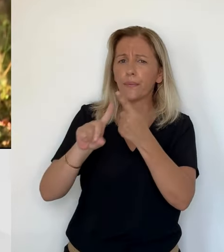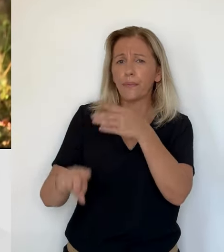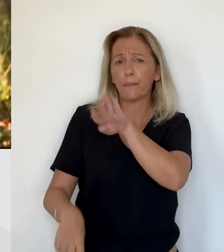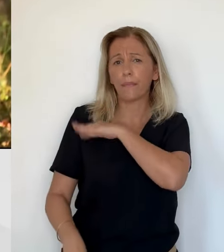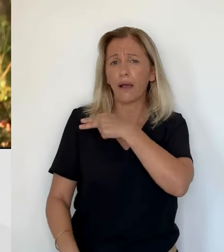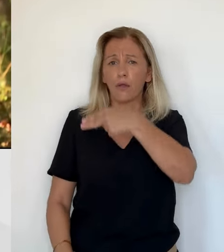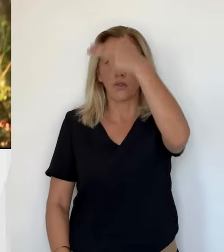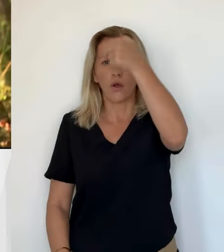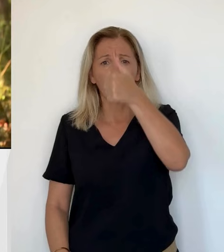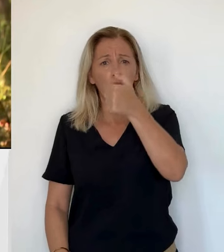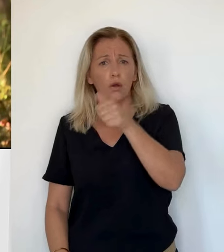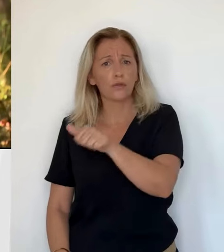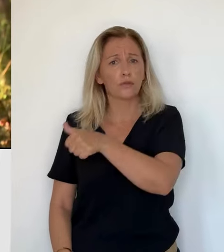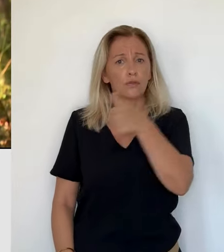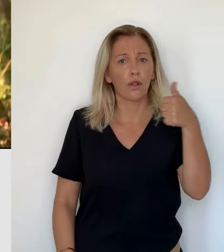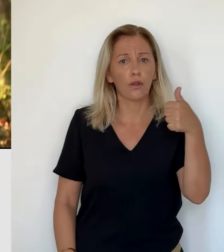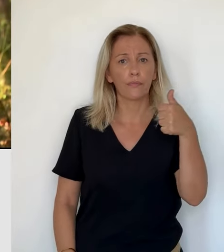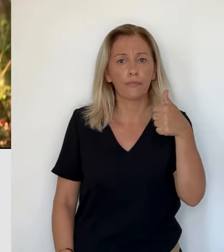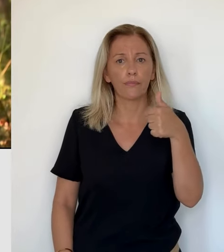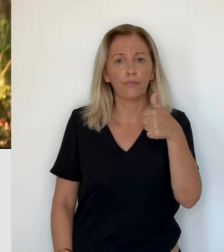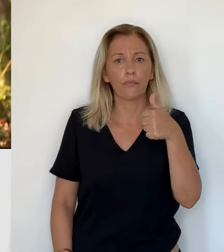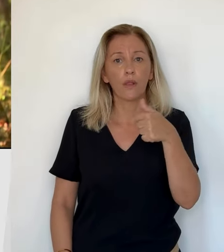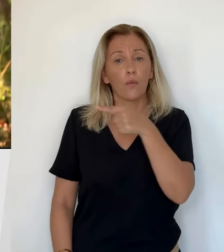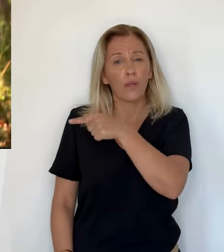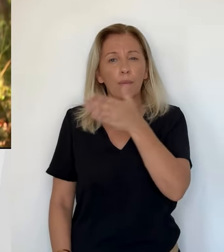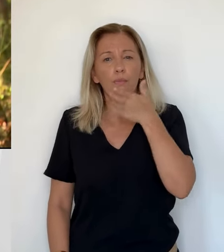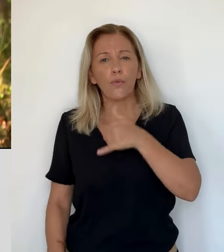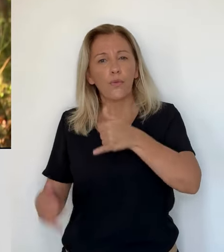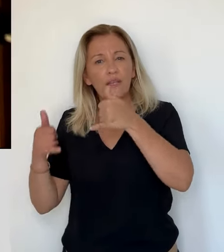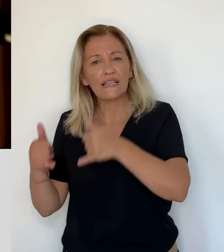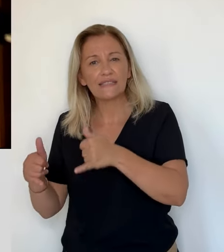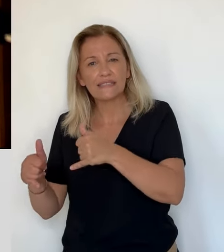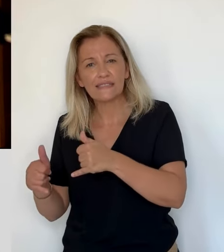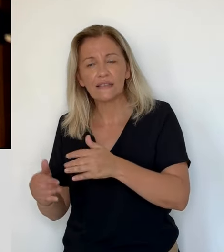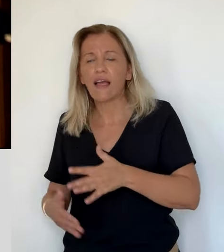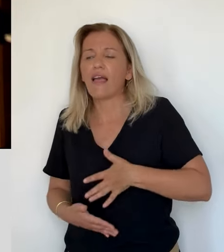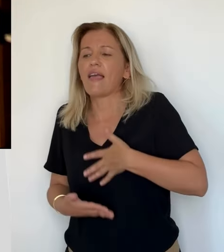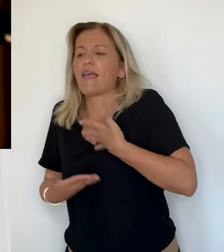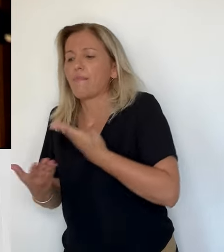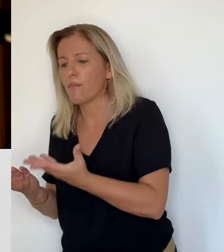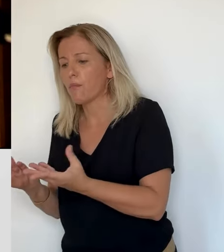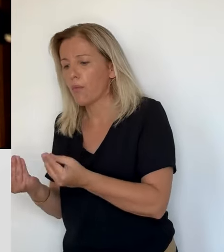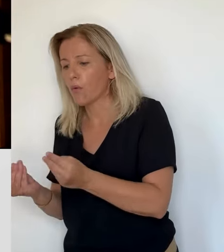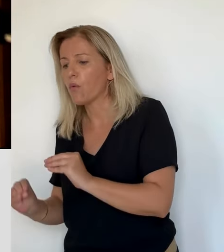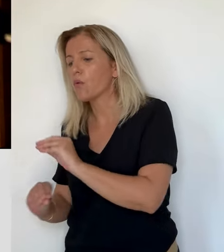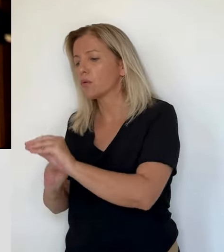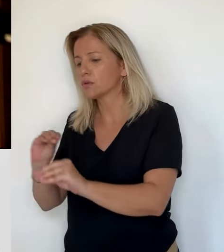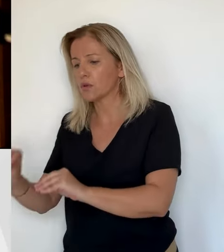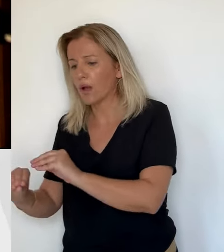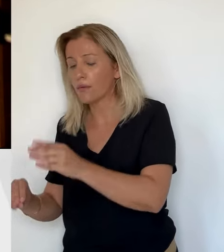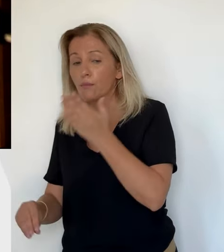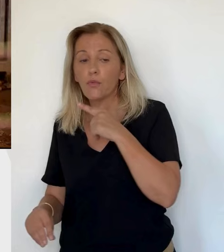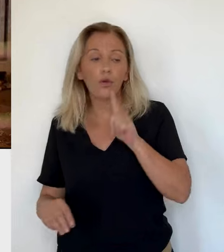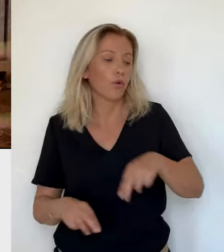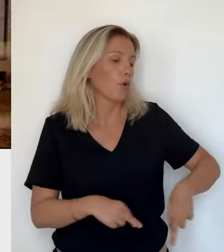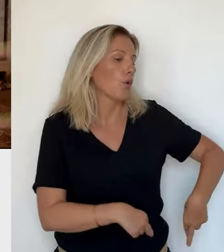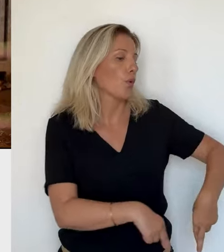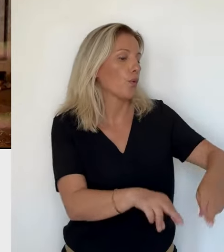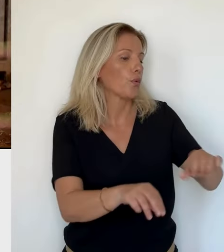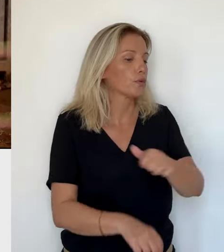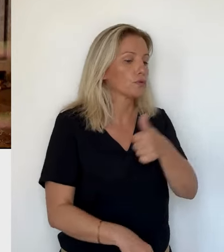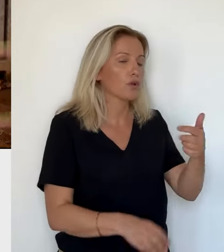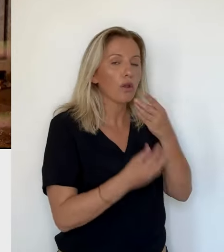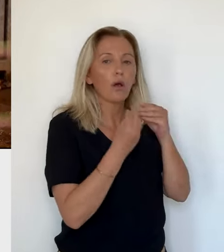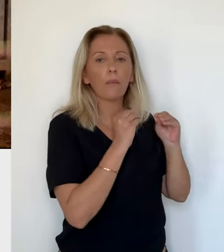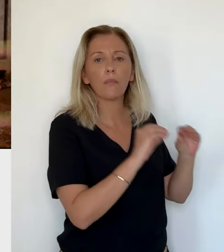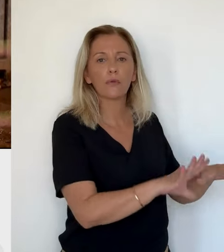dans la rue ou livré à lui-même. Face à l'afflux d'abandon, le refuge affiche donc complet.